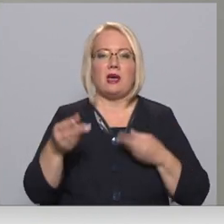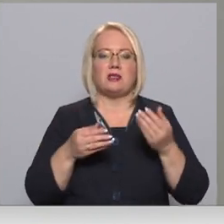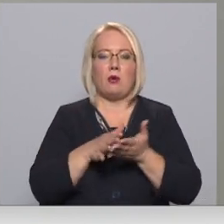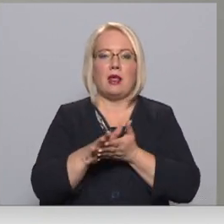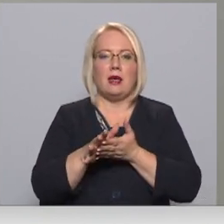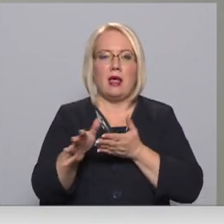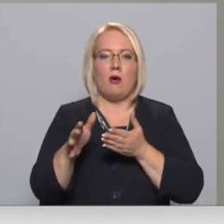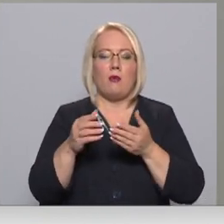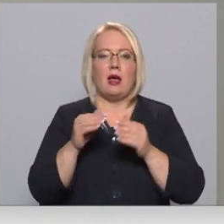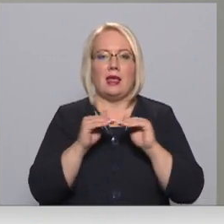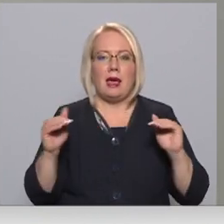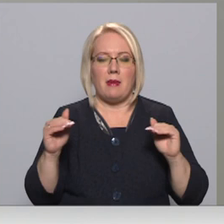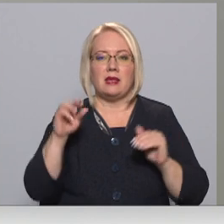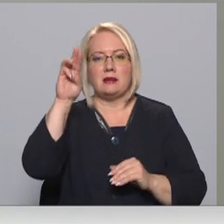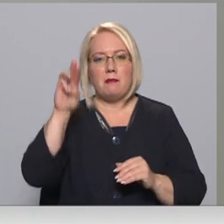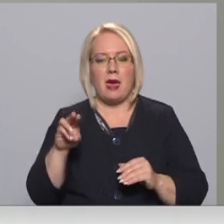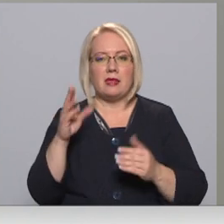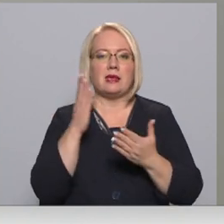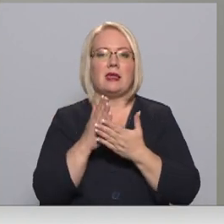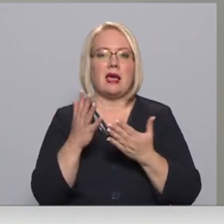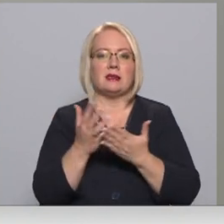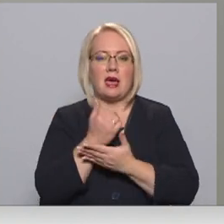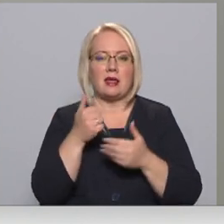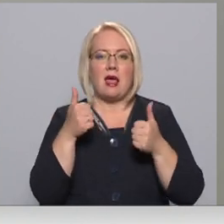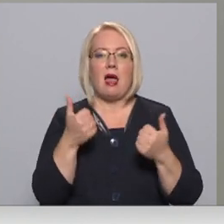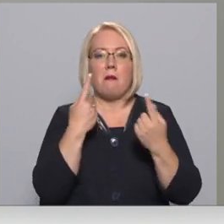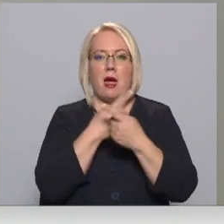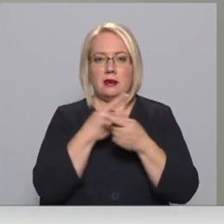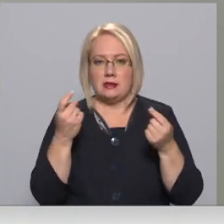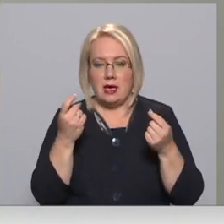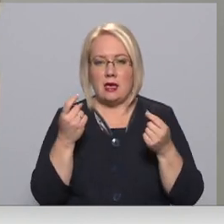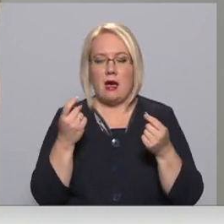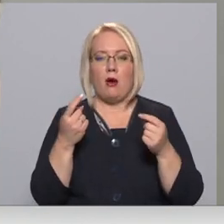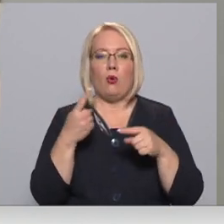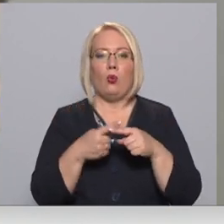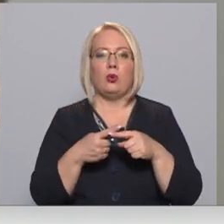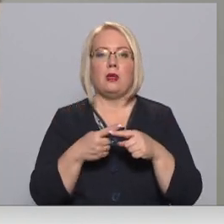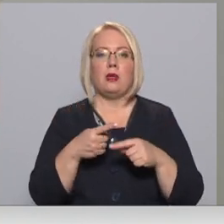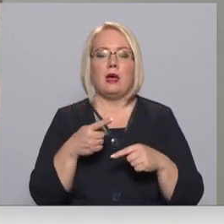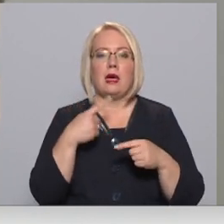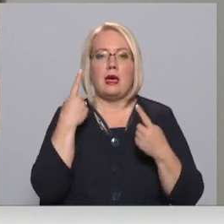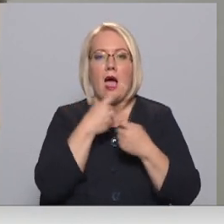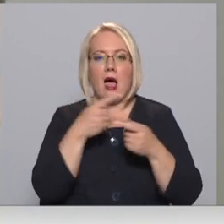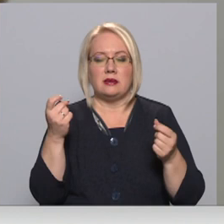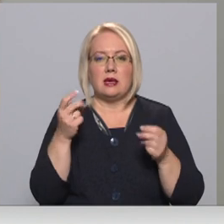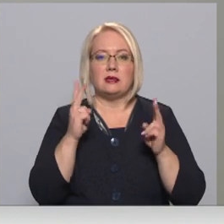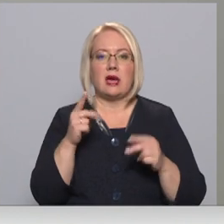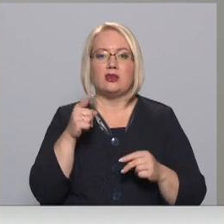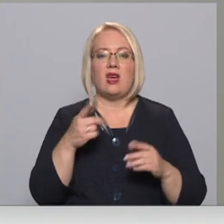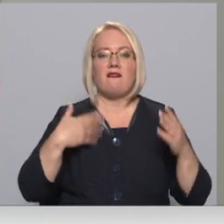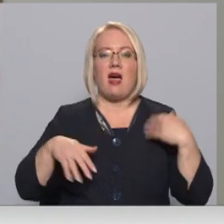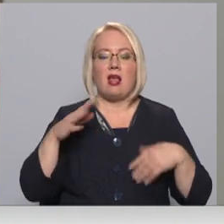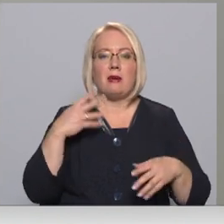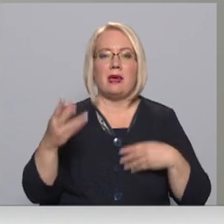mēnesī tiek sasniegt. Tā varbūt labā ziņa. Jāatdzīst arī, ka šie vēlami